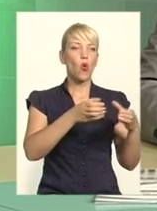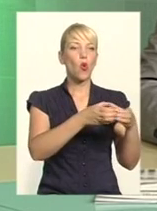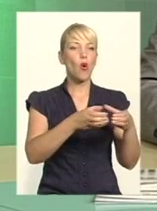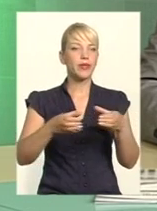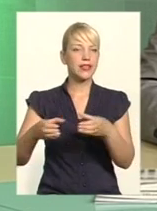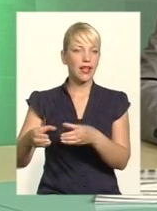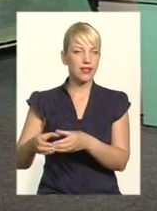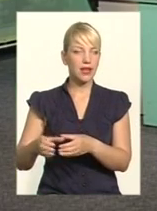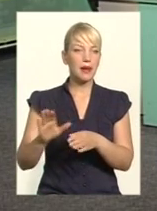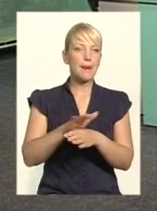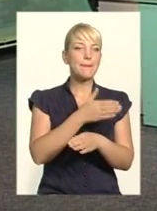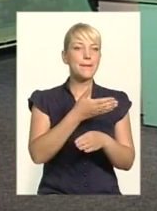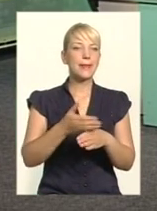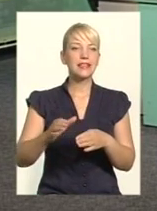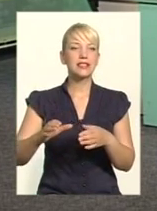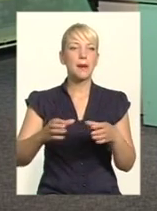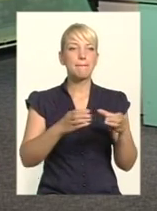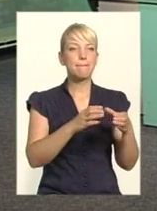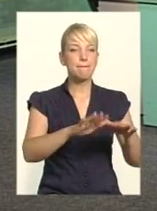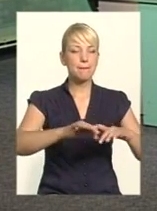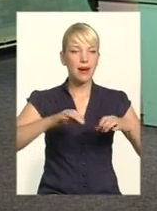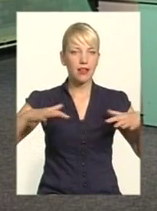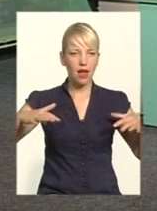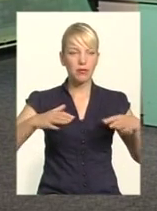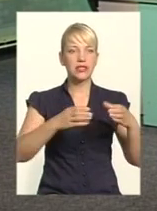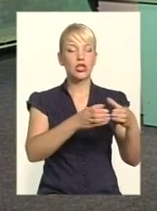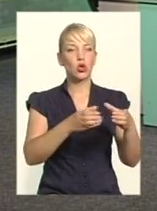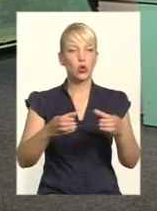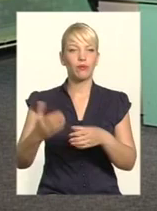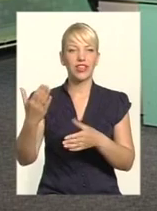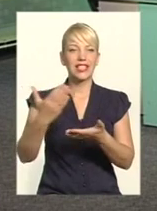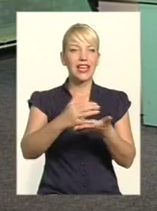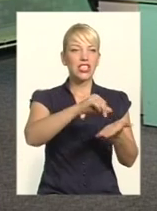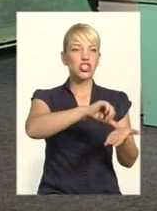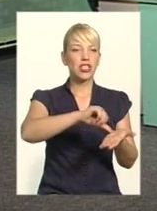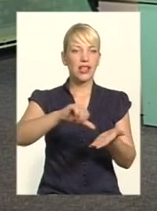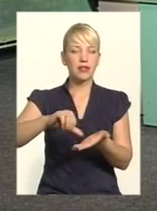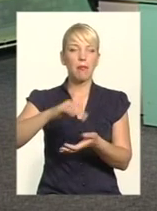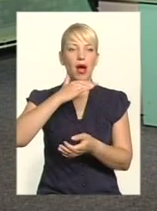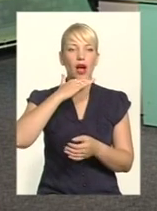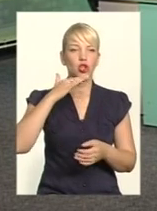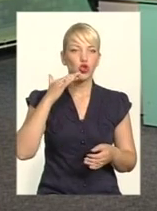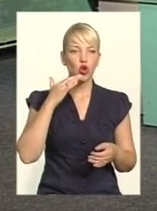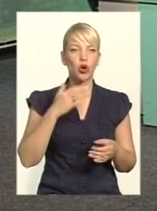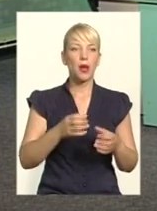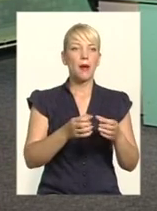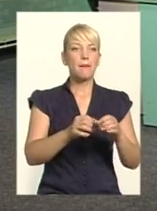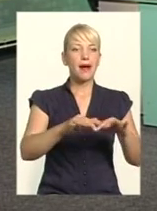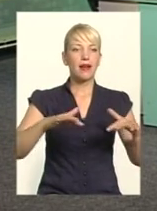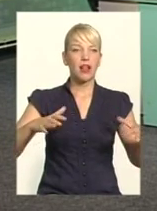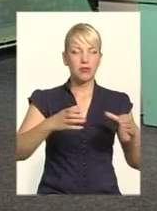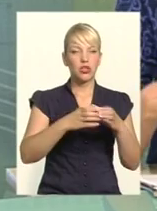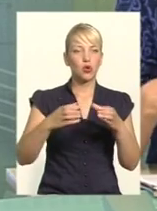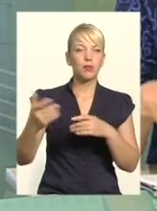між парламентських якихось групах, ви є членом багатьох між парламентських груп, чи їздите в відрядження, чи